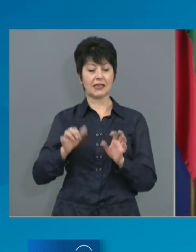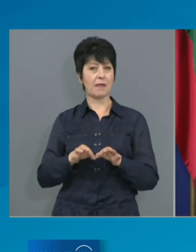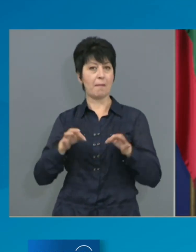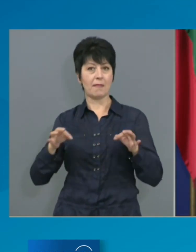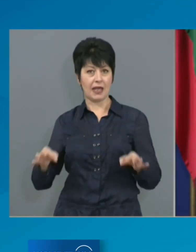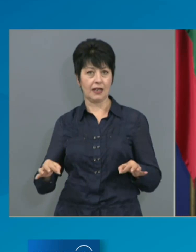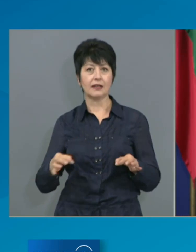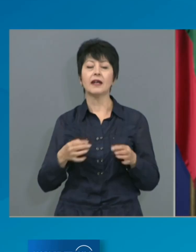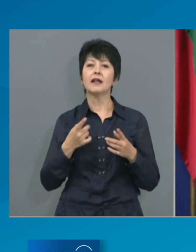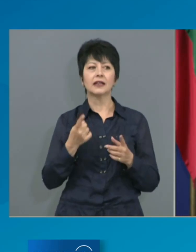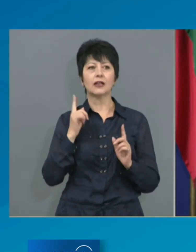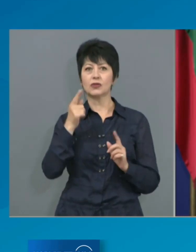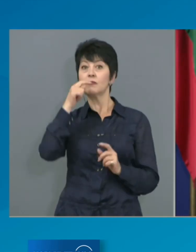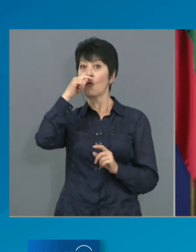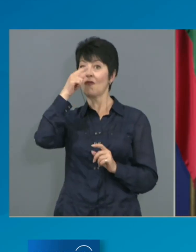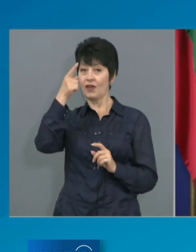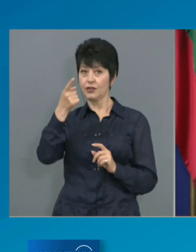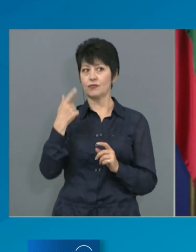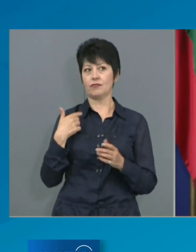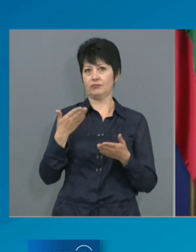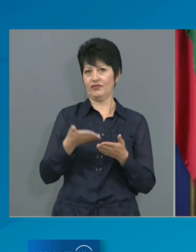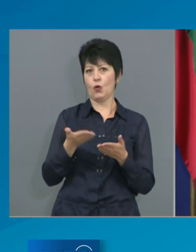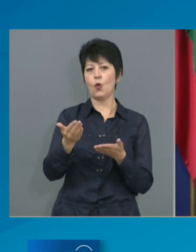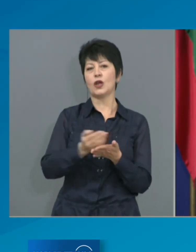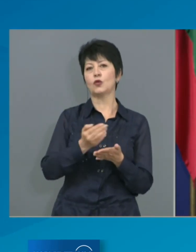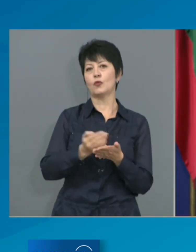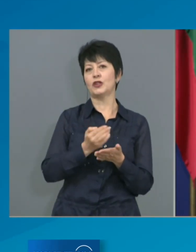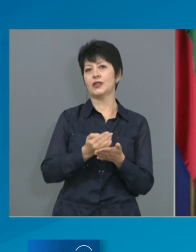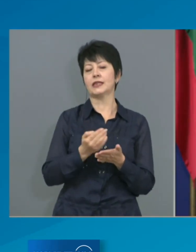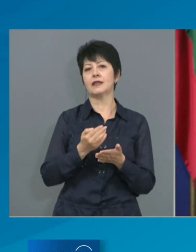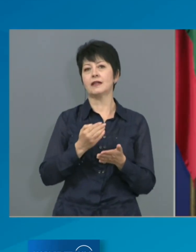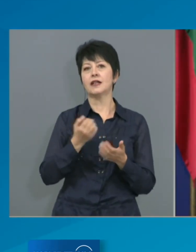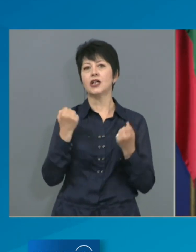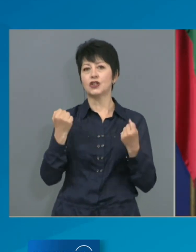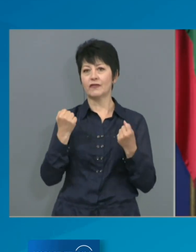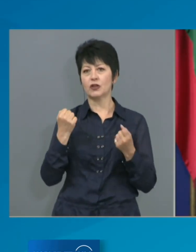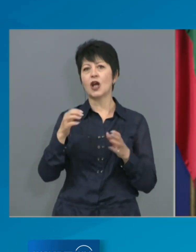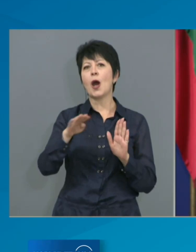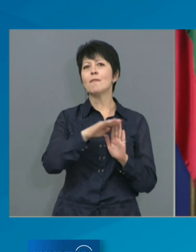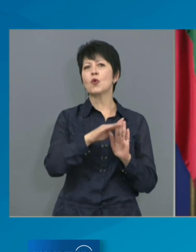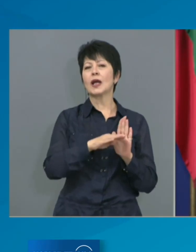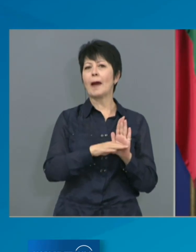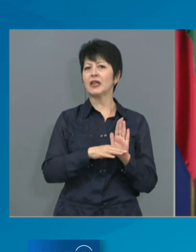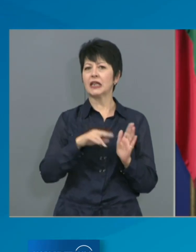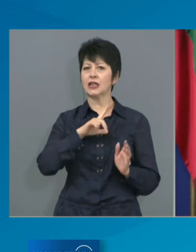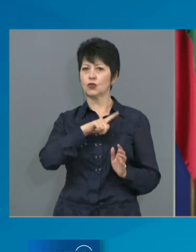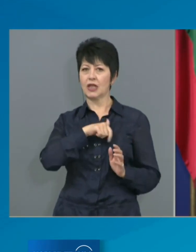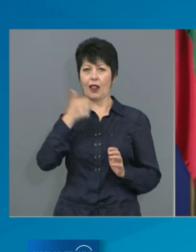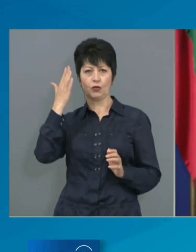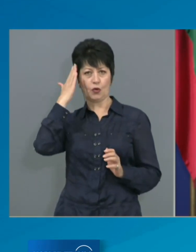върху економическия живот, смисъл, програмите на Социалното министерство, някои ограничения в